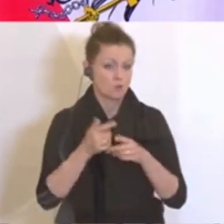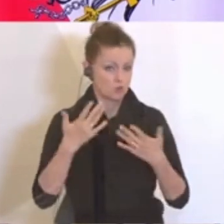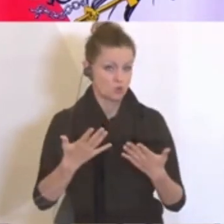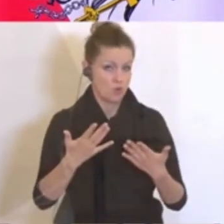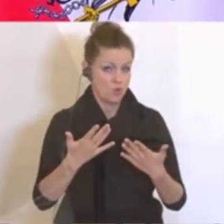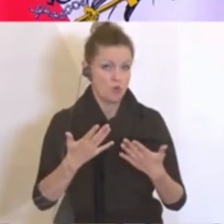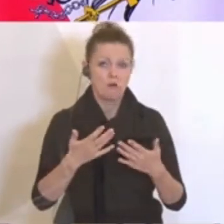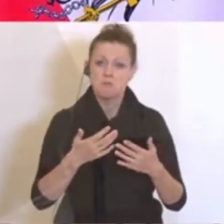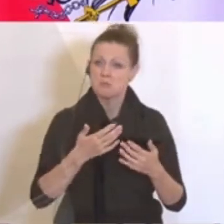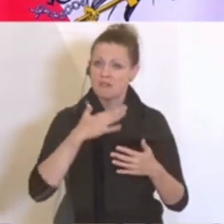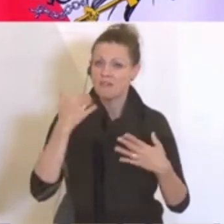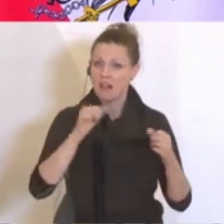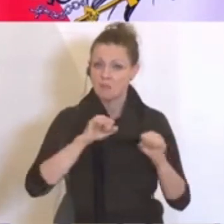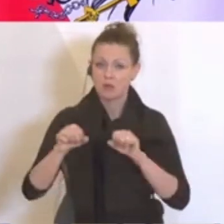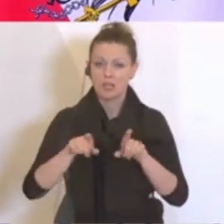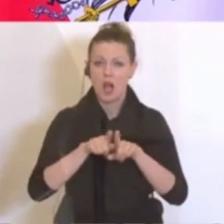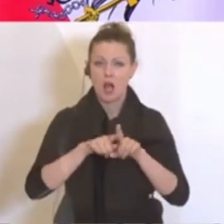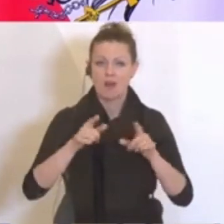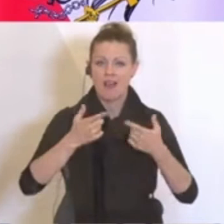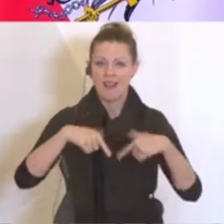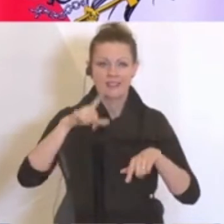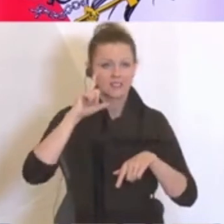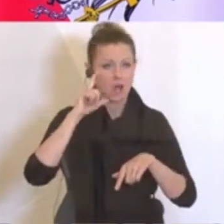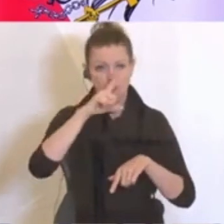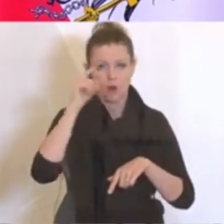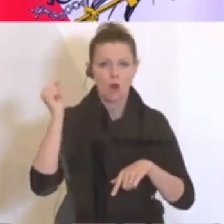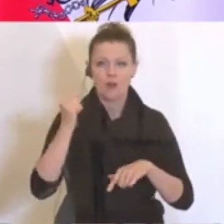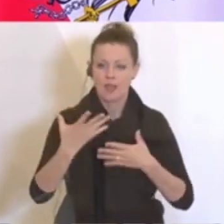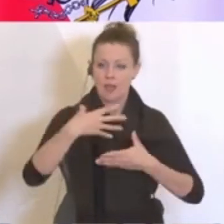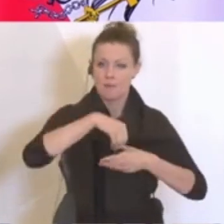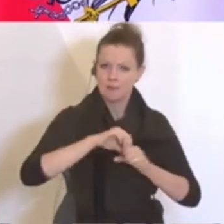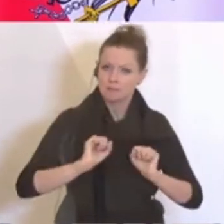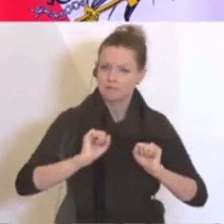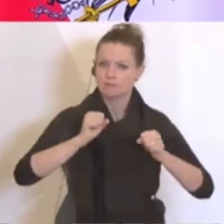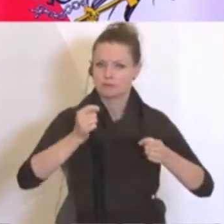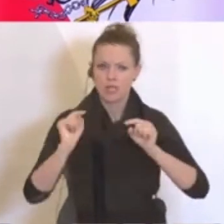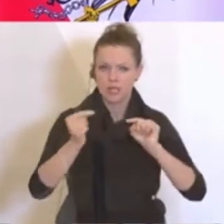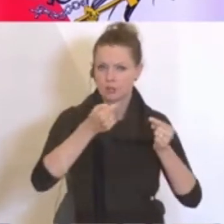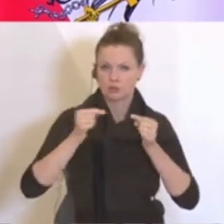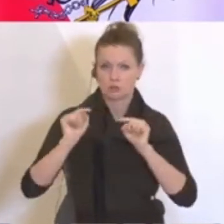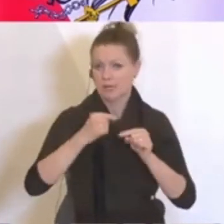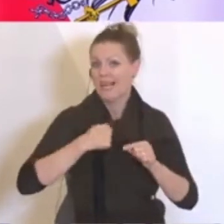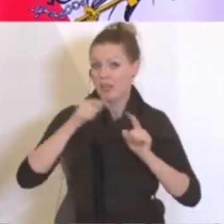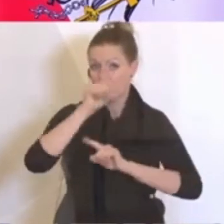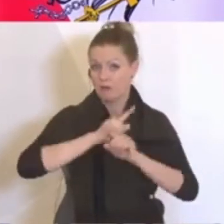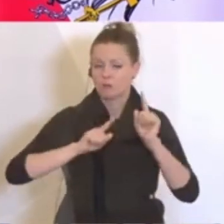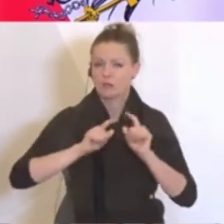da auch im Austausch mit den Landeshauptleuten, die sich hier mit engagieren in der Debatte und ich gehe davon aus, dass man das eine oder andere